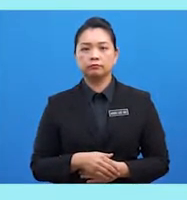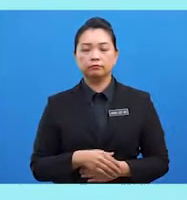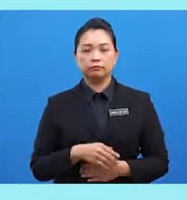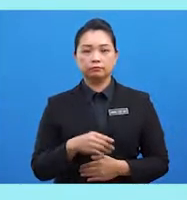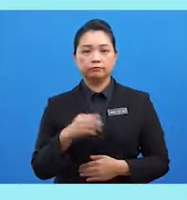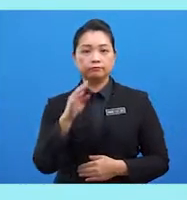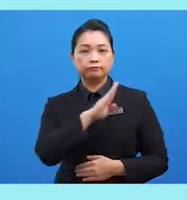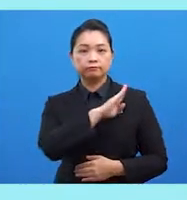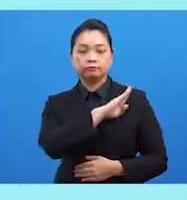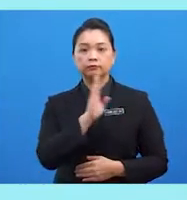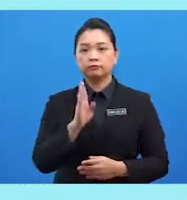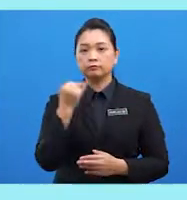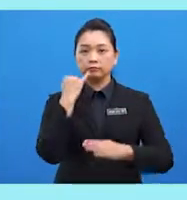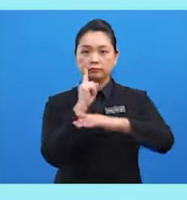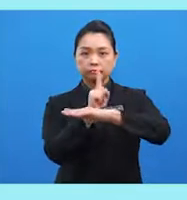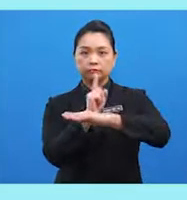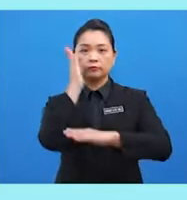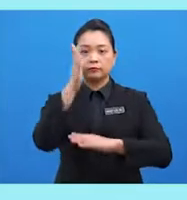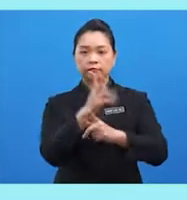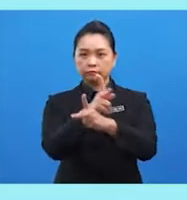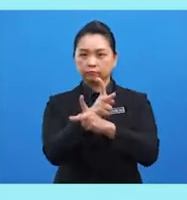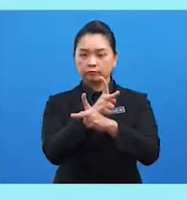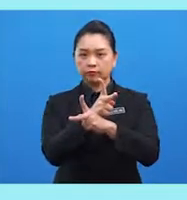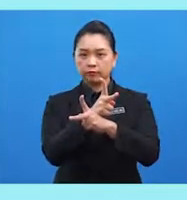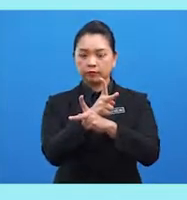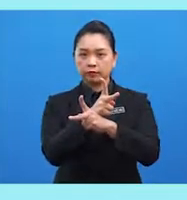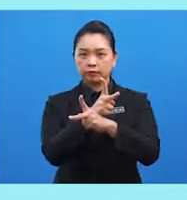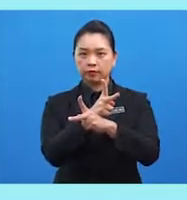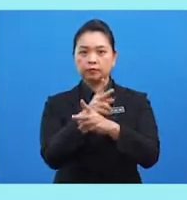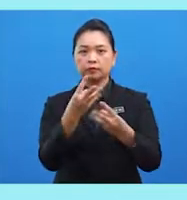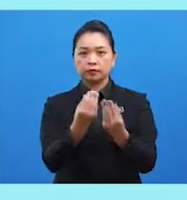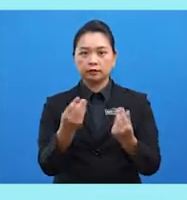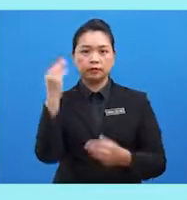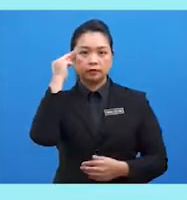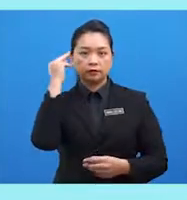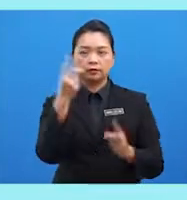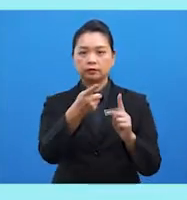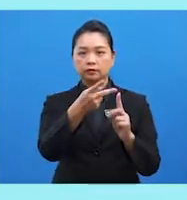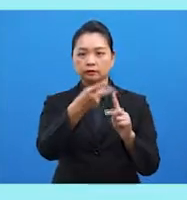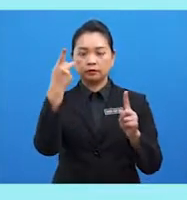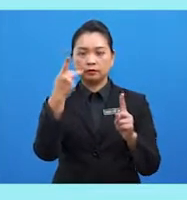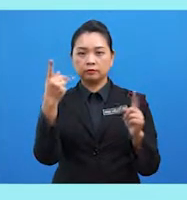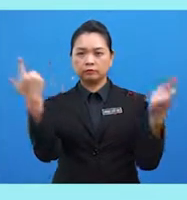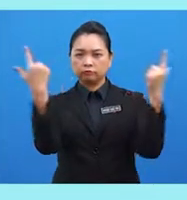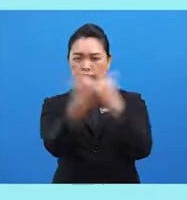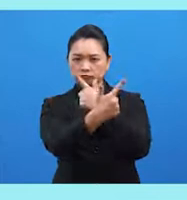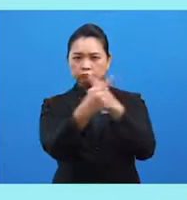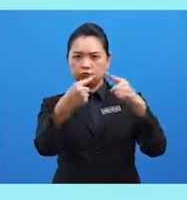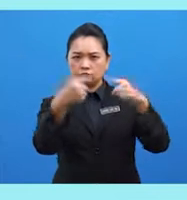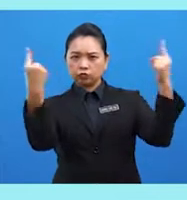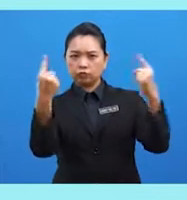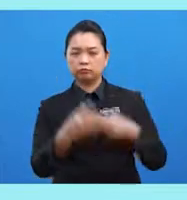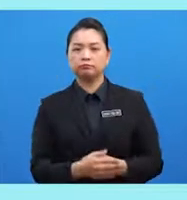berjanji akan mempertahankan persekutuan tanah Melayu daripada serangan musuh. Malaysia menikmati